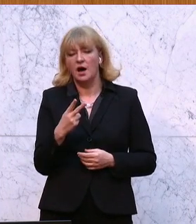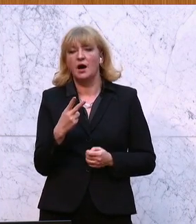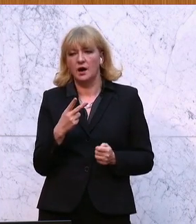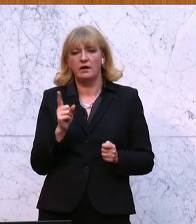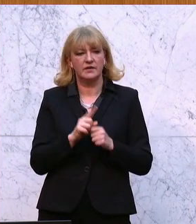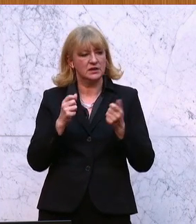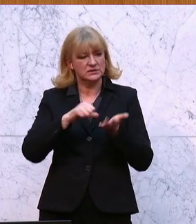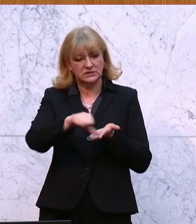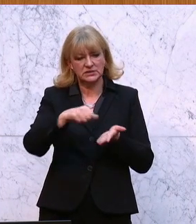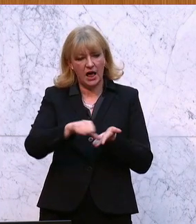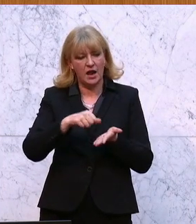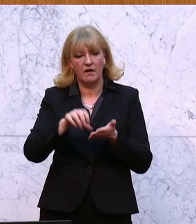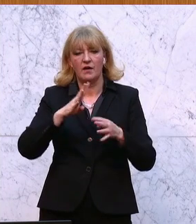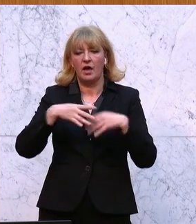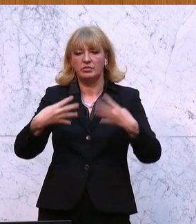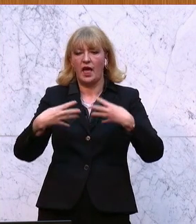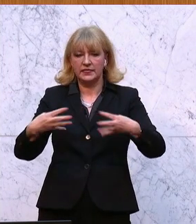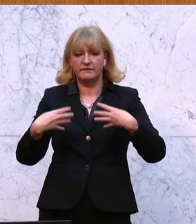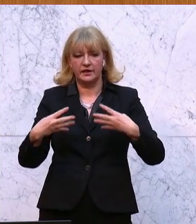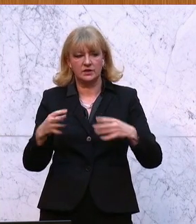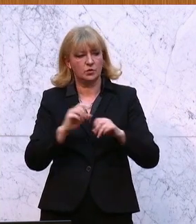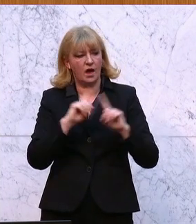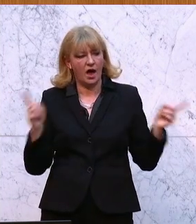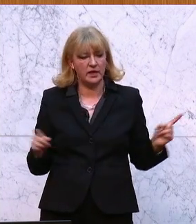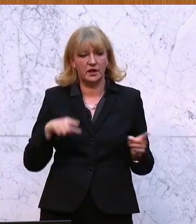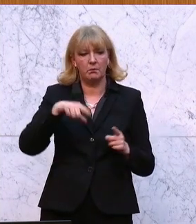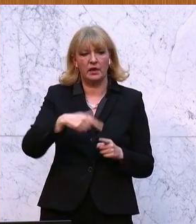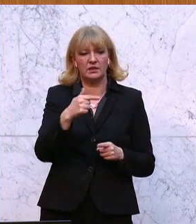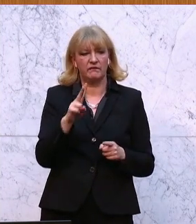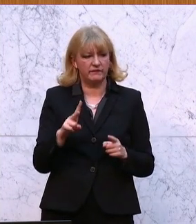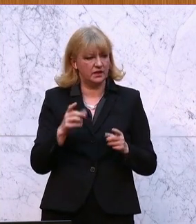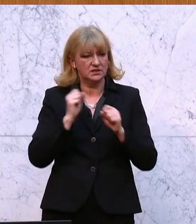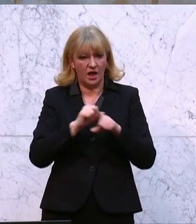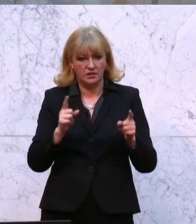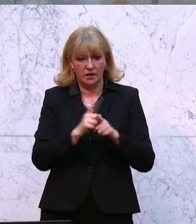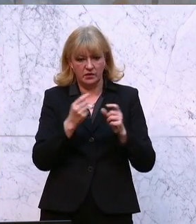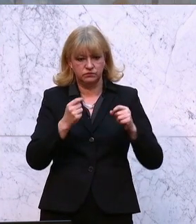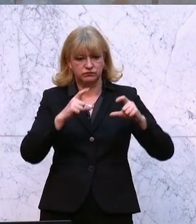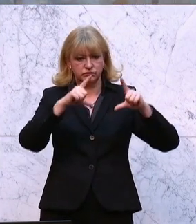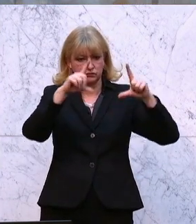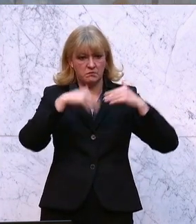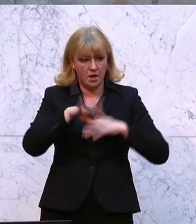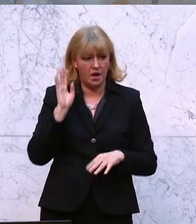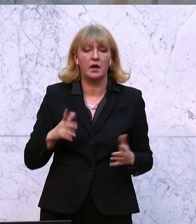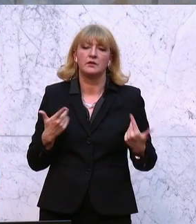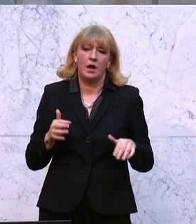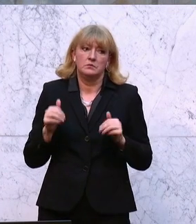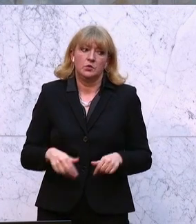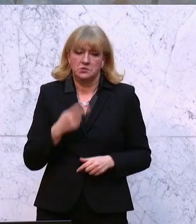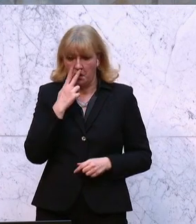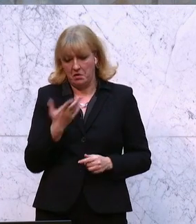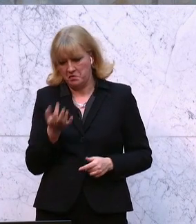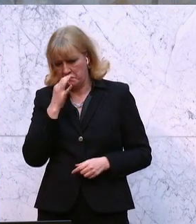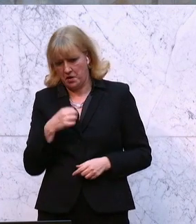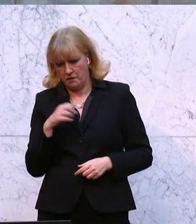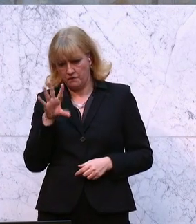Zahlungen für Netflix oder andere PTV-Sender steigen, muss ich mich schon mal fragen, ob nicht diese 15